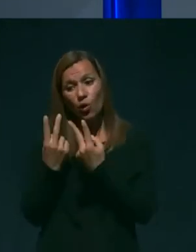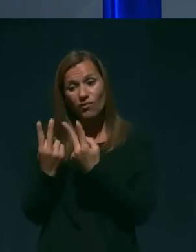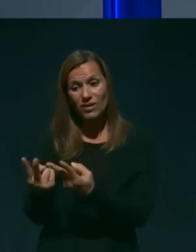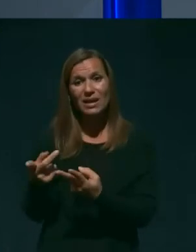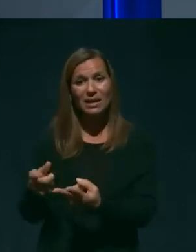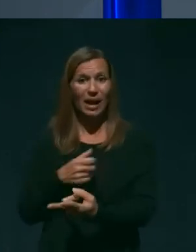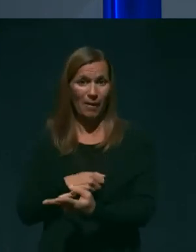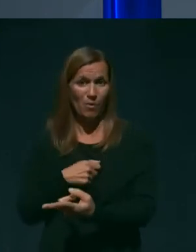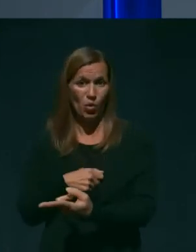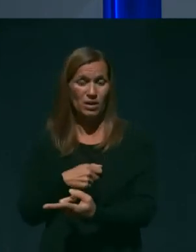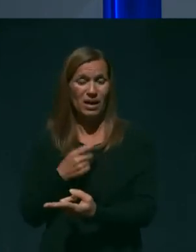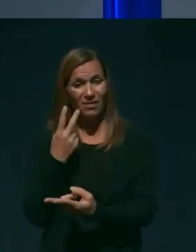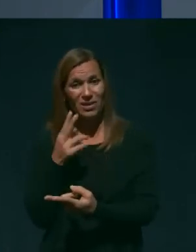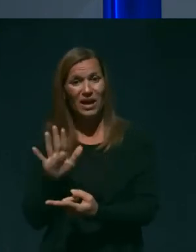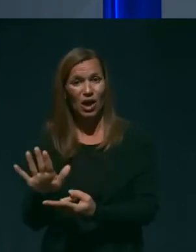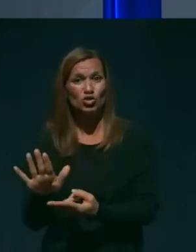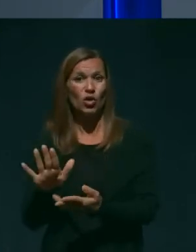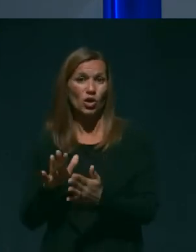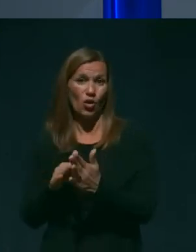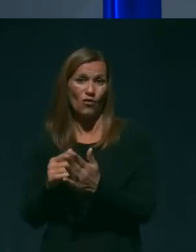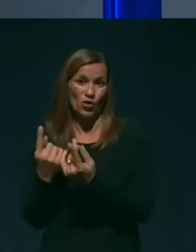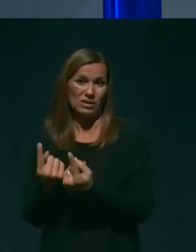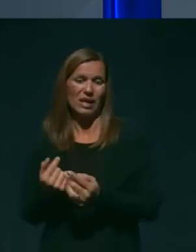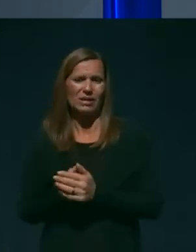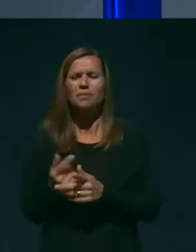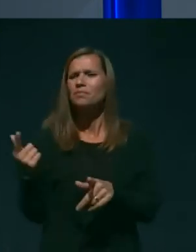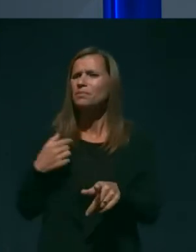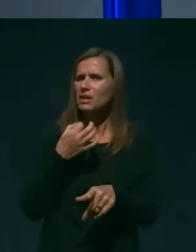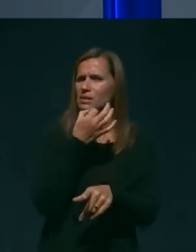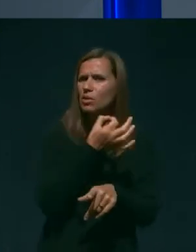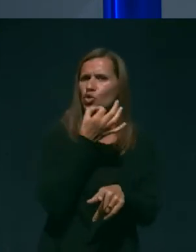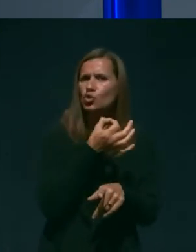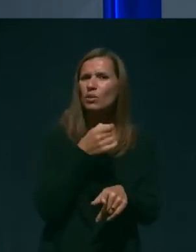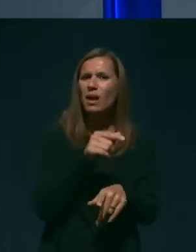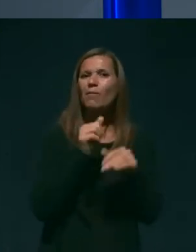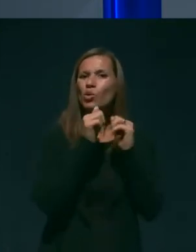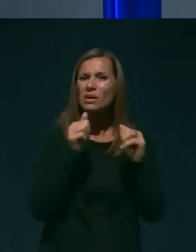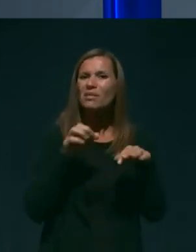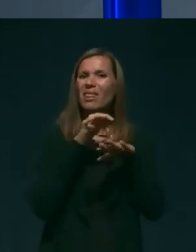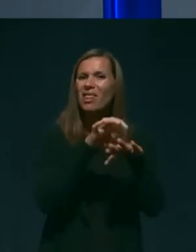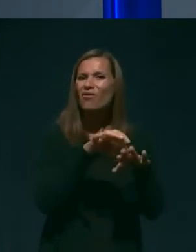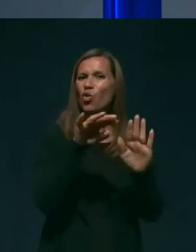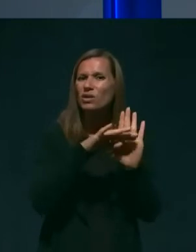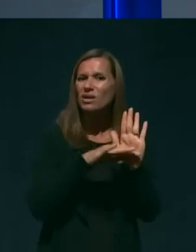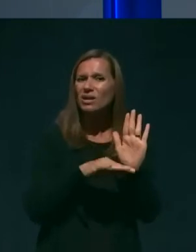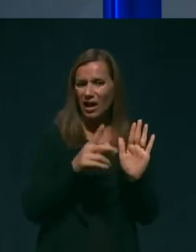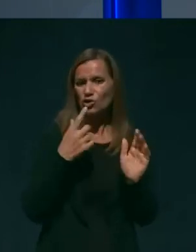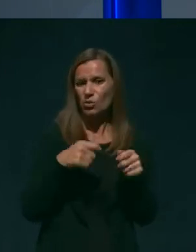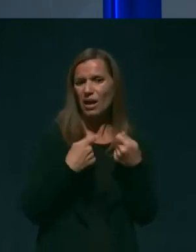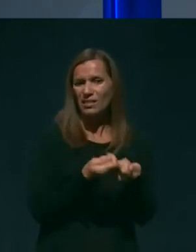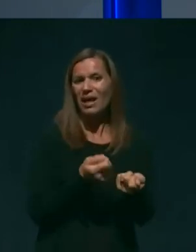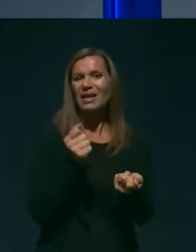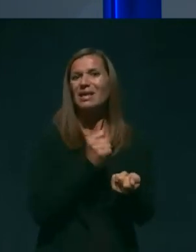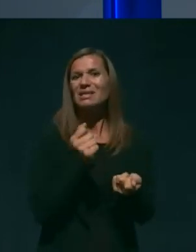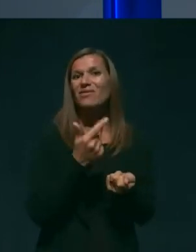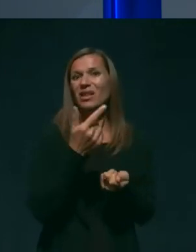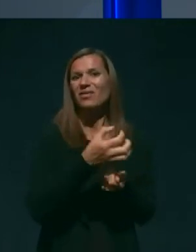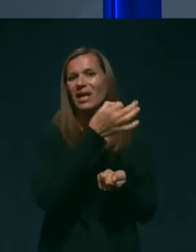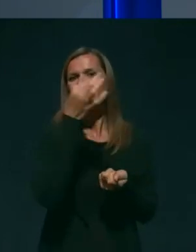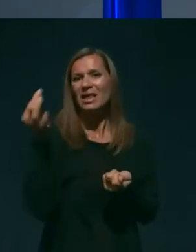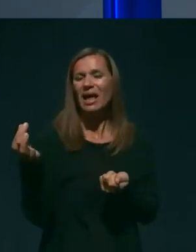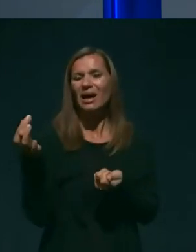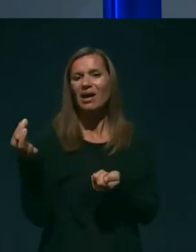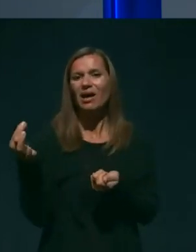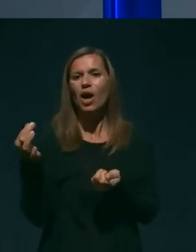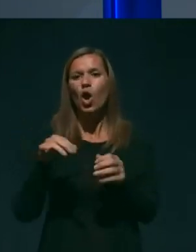kakšno je njegovo stanje. Sprašujem prav za ta posebna navodila, ki so bila dana, da naj so v dveh dneh trijažera stanovalce.